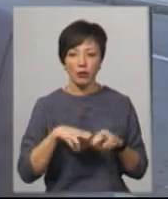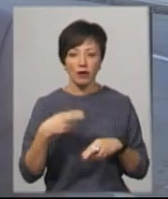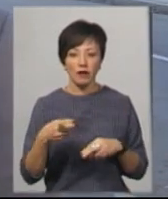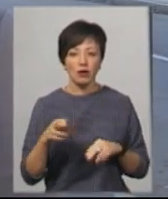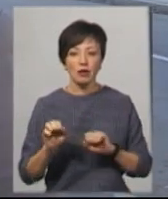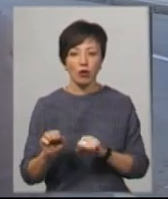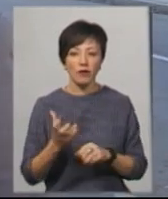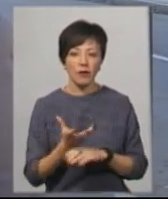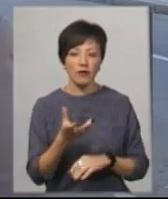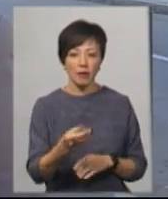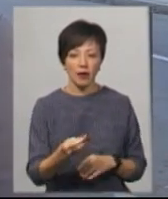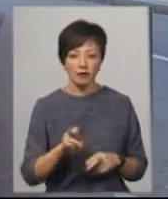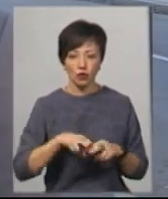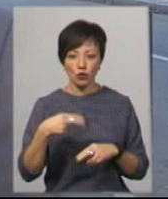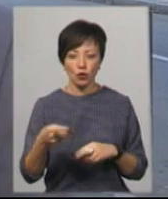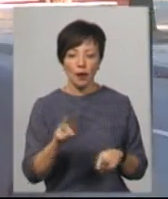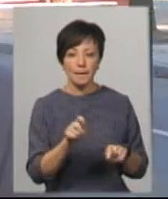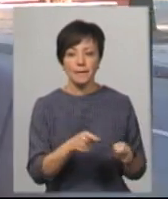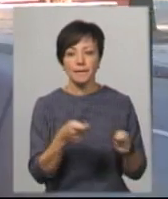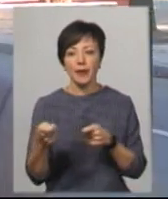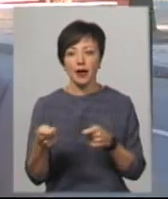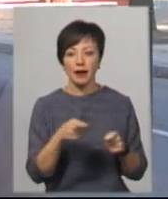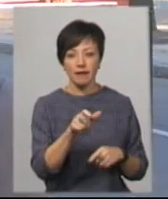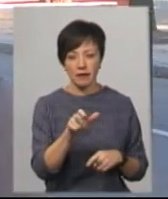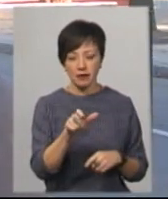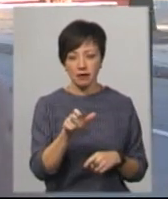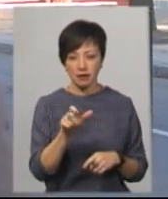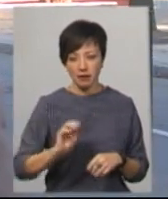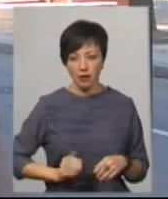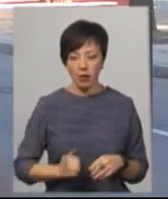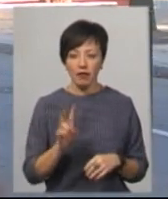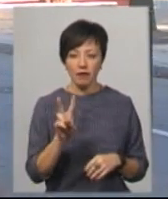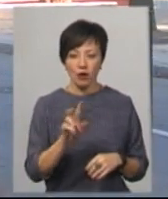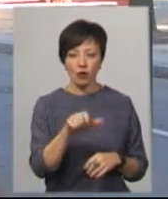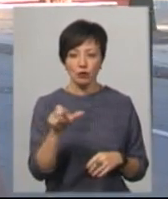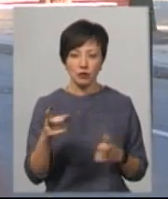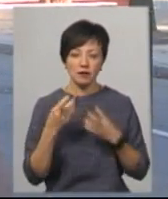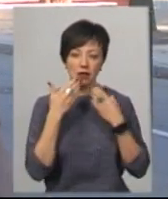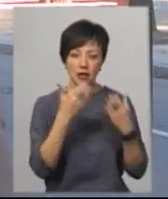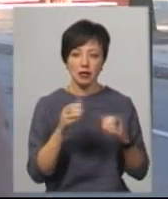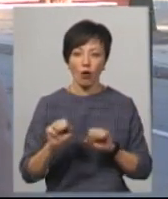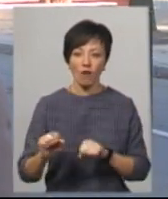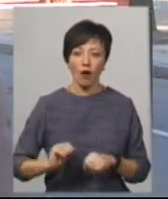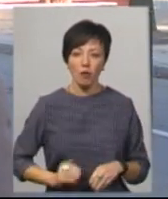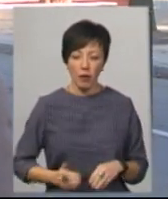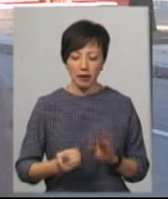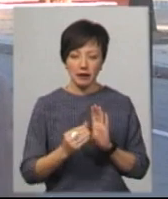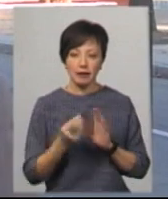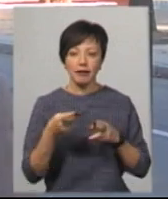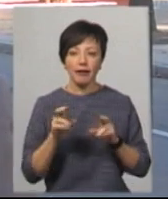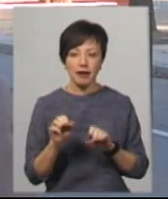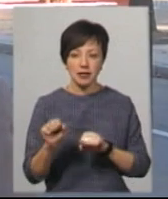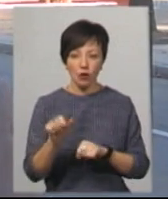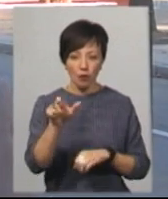виплатами, відшкодовує перевізник. Тут у нас є дві особи, до яких слід звертаються. Це страхова компанія, де застрахований